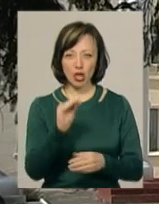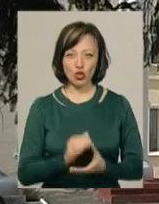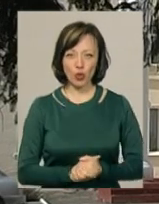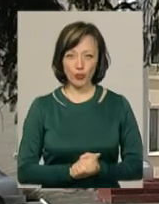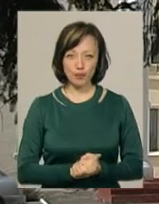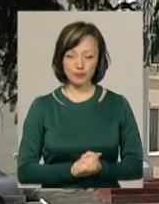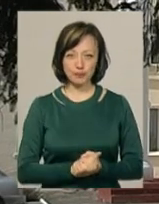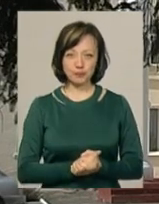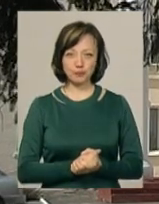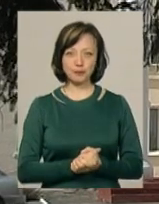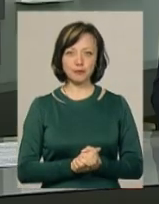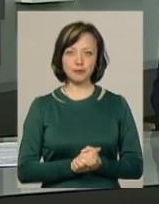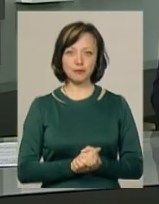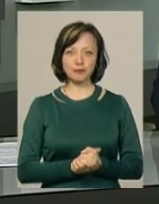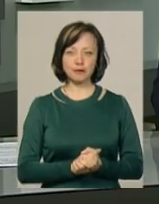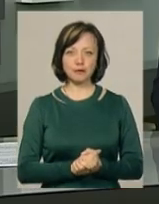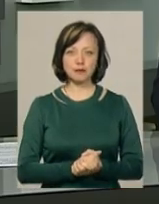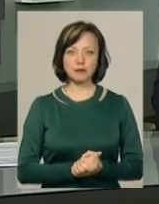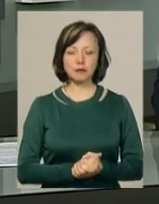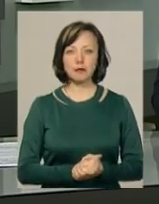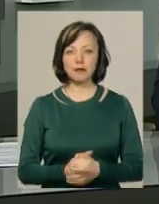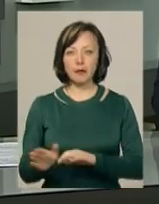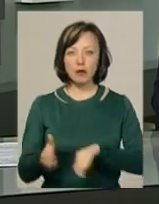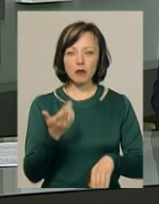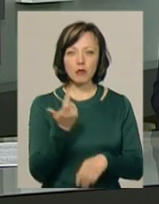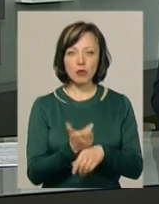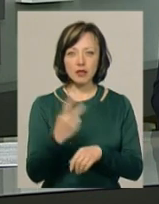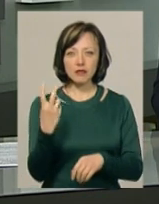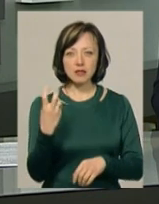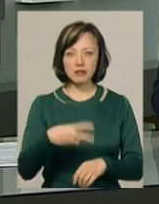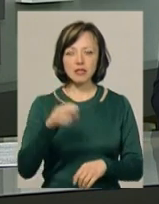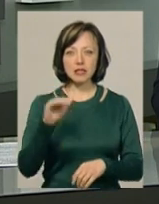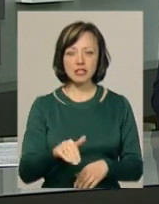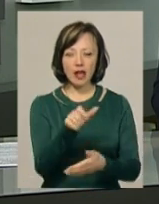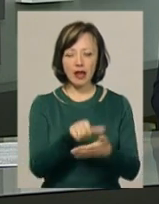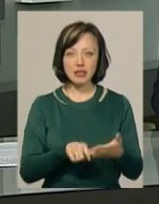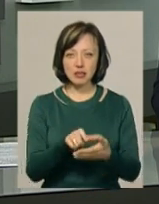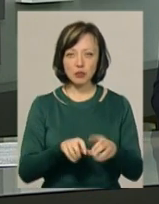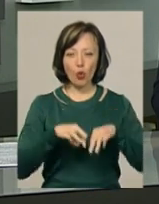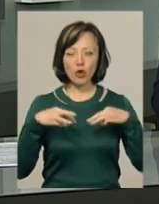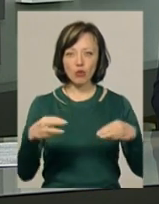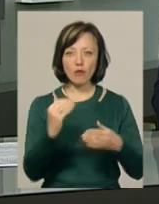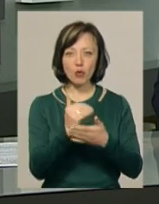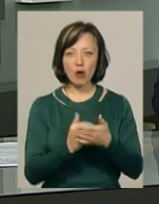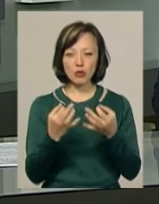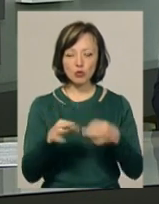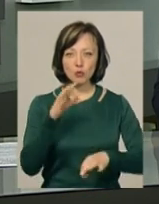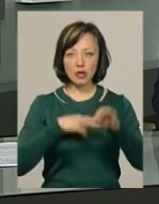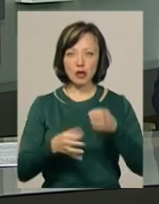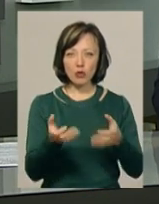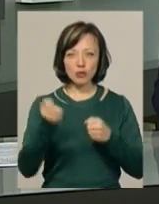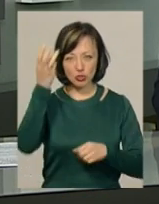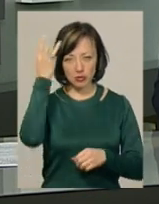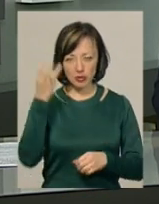Новини Поділяцентр. Понад 220 тисяч рецептів за урядовою програмою «Доступні ліки» отримали жителі